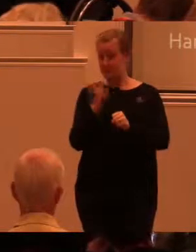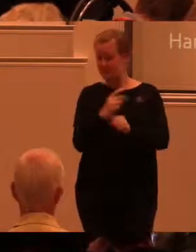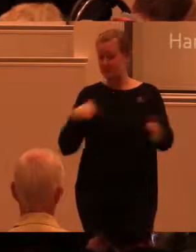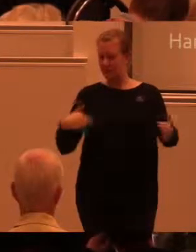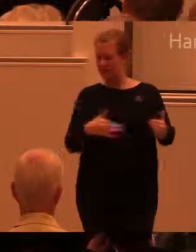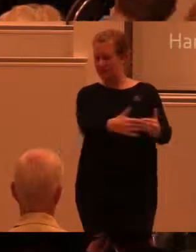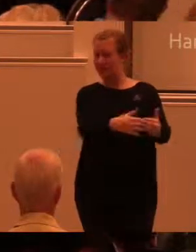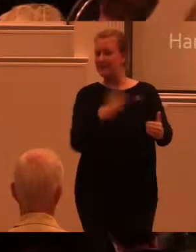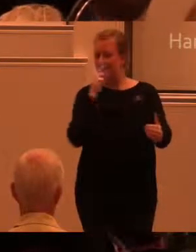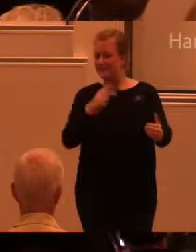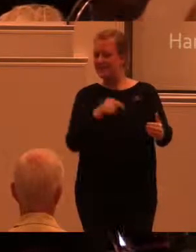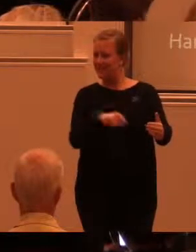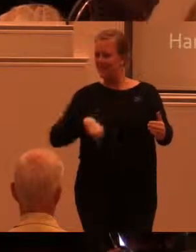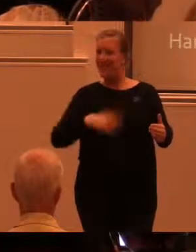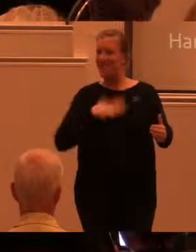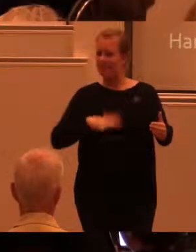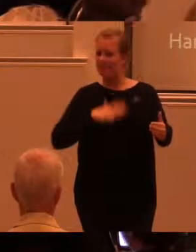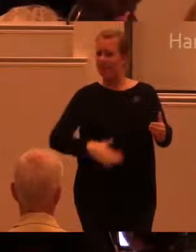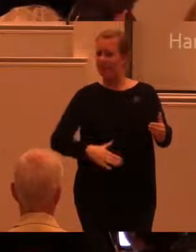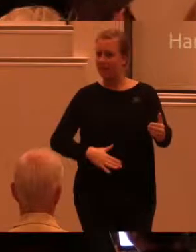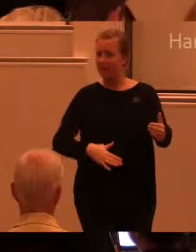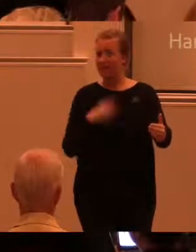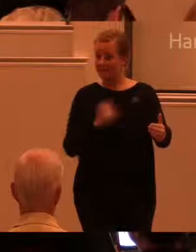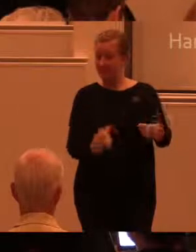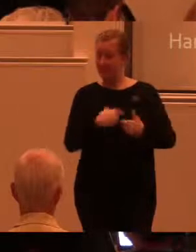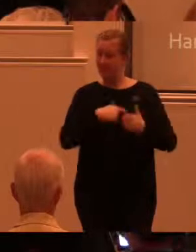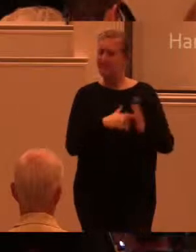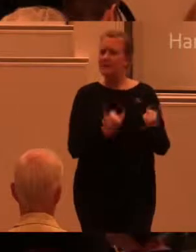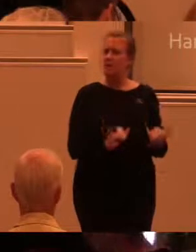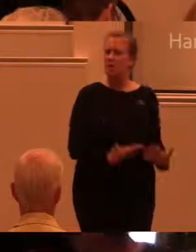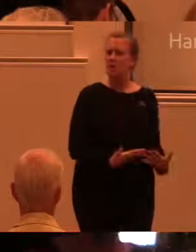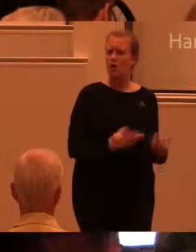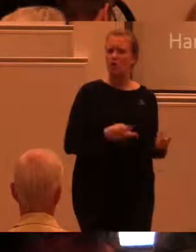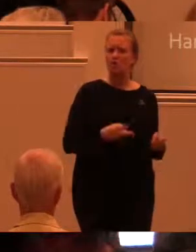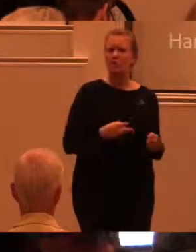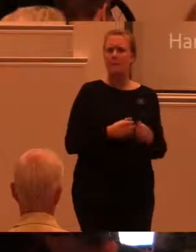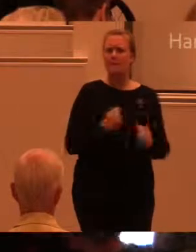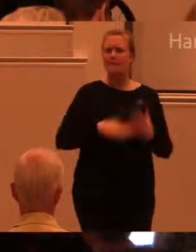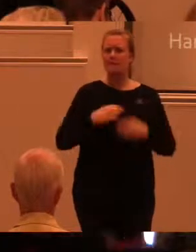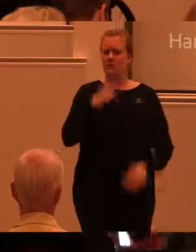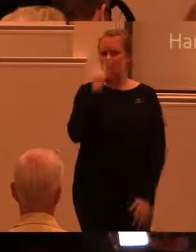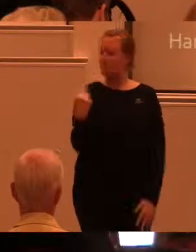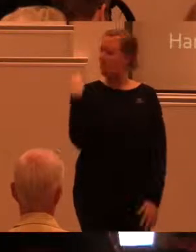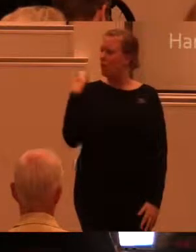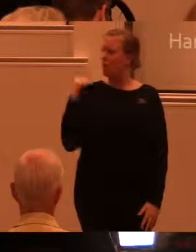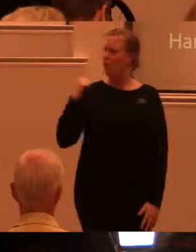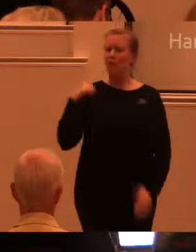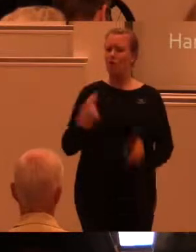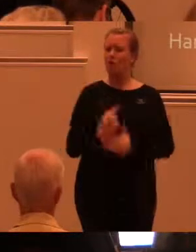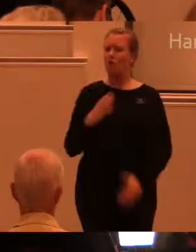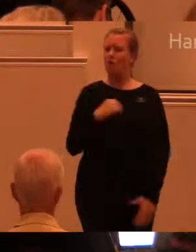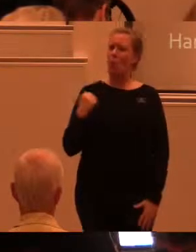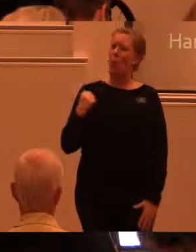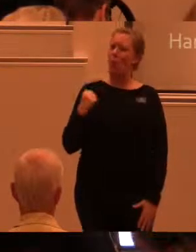som knyter ihop det för mig med den här dagen. Till exempel så är det ju intressant att titta lite bakåt i tiden. För att när vi